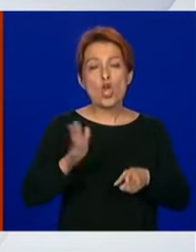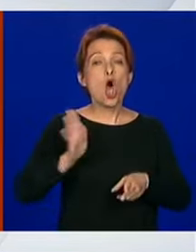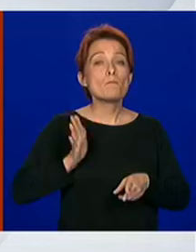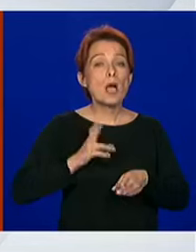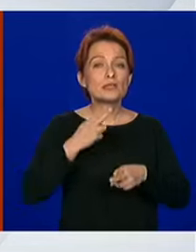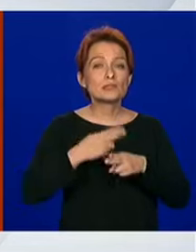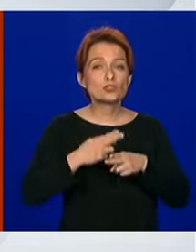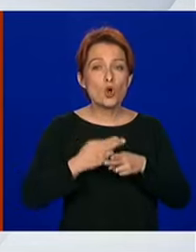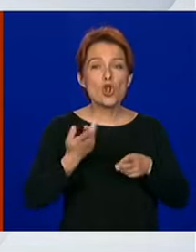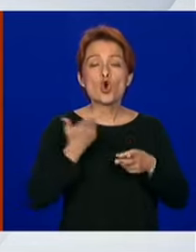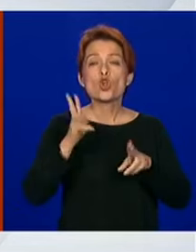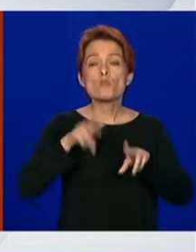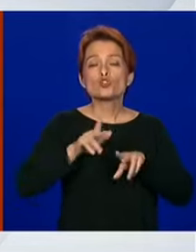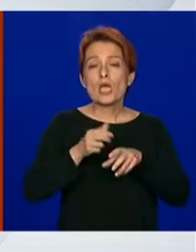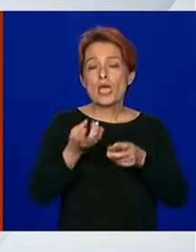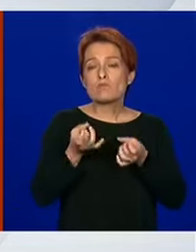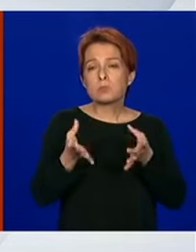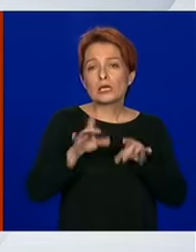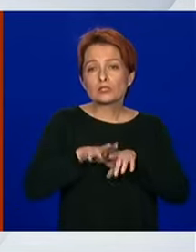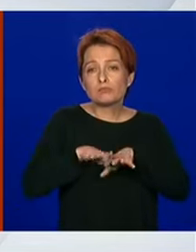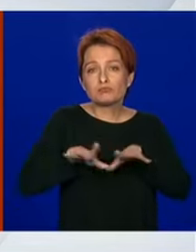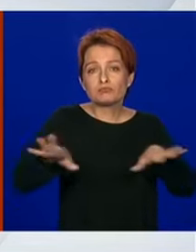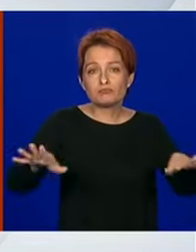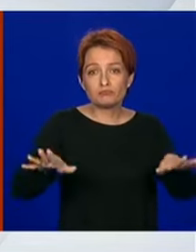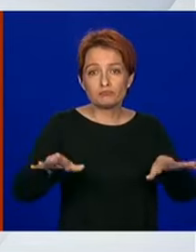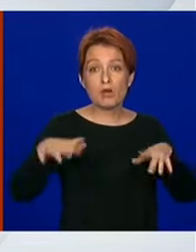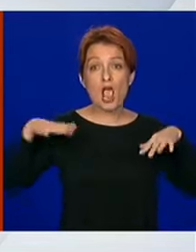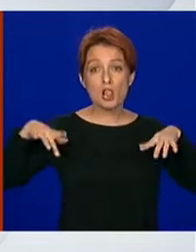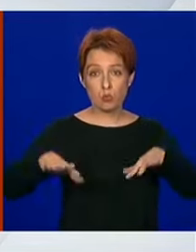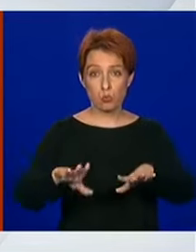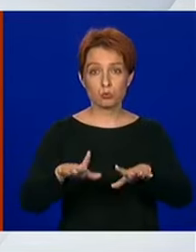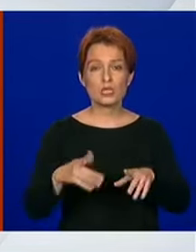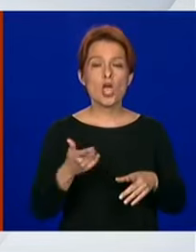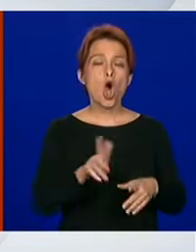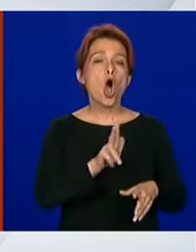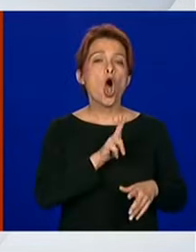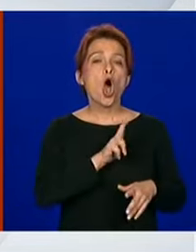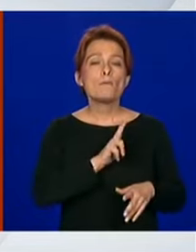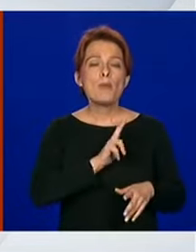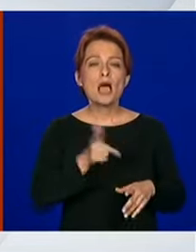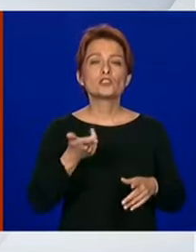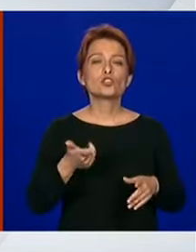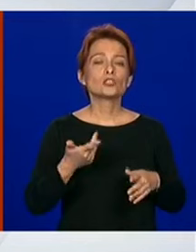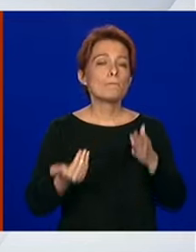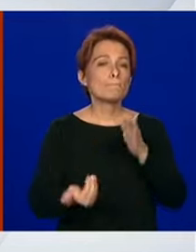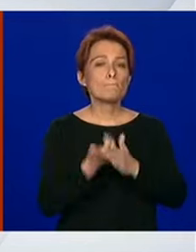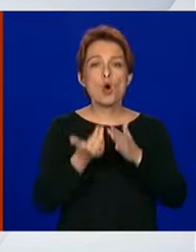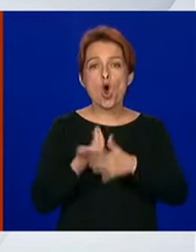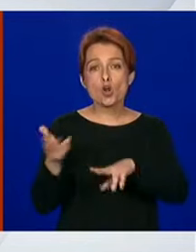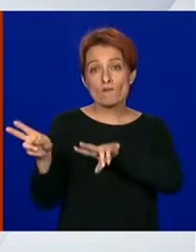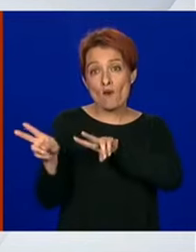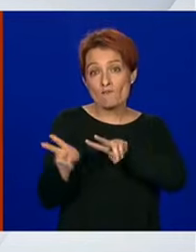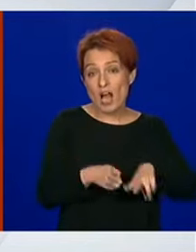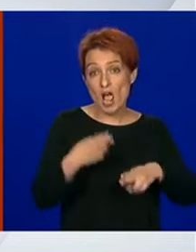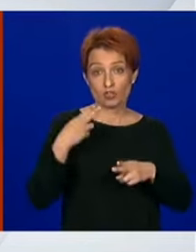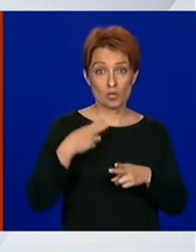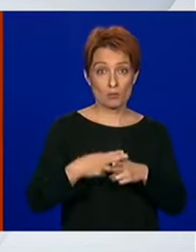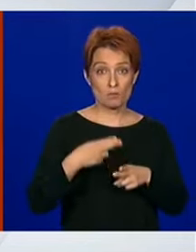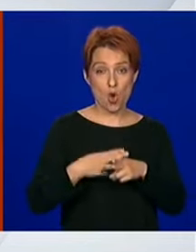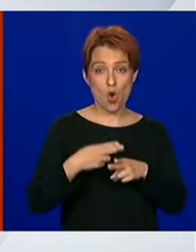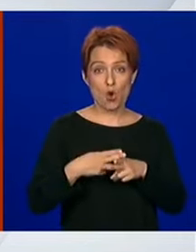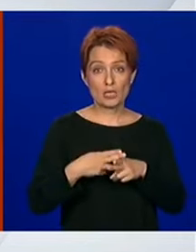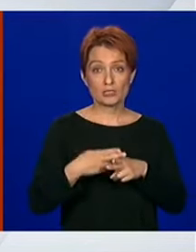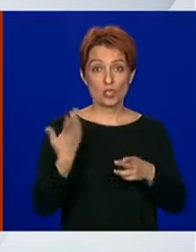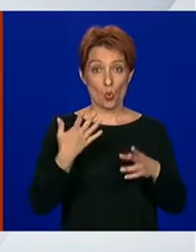bolesti među pućanstvom, na opasnosti ponovnog dolaska bolesti u